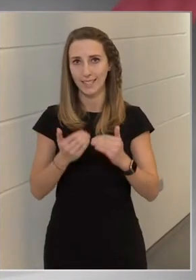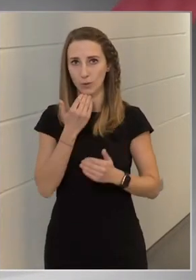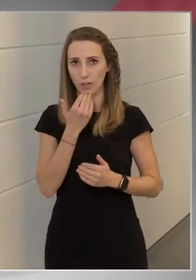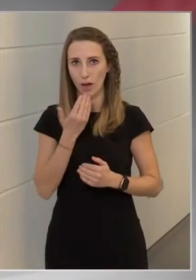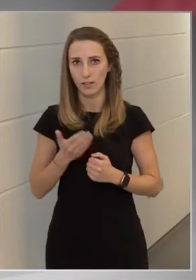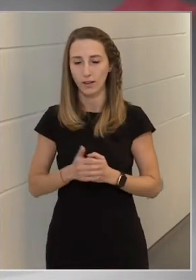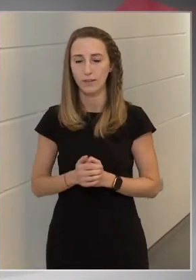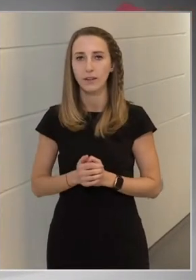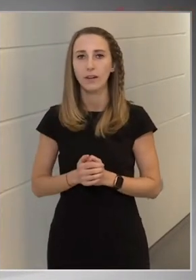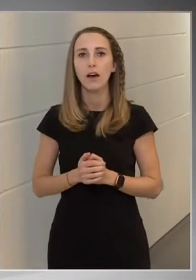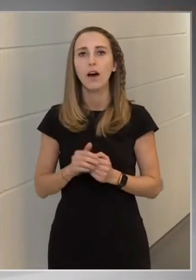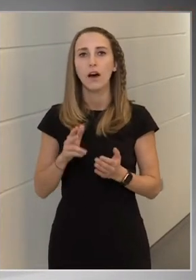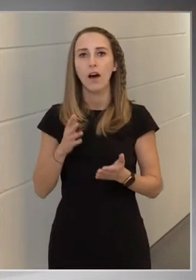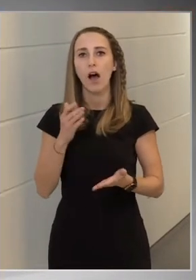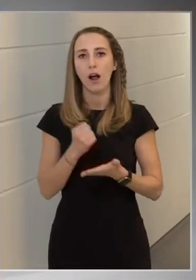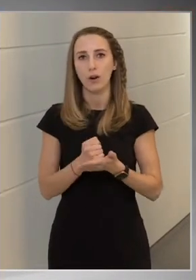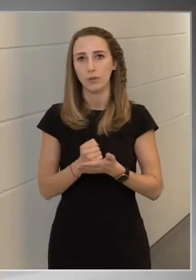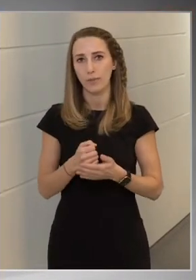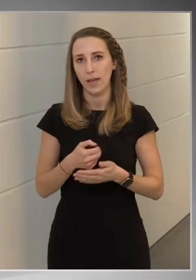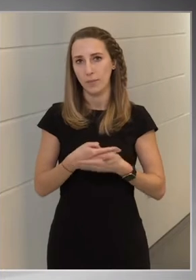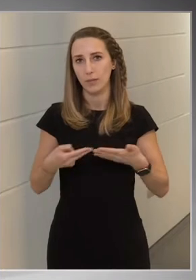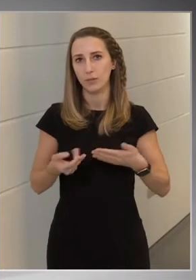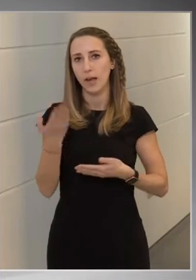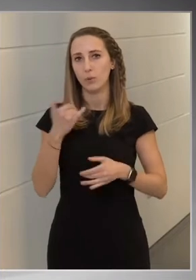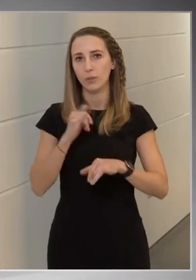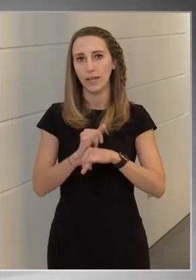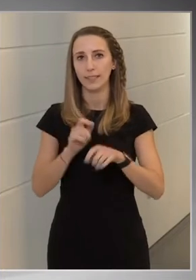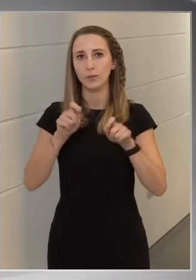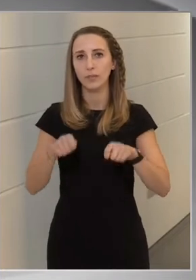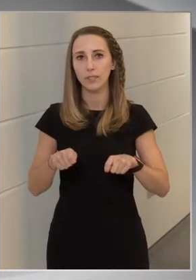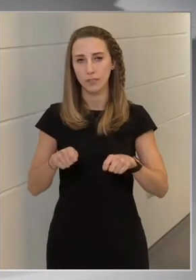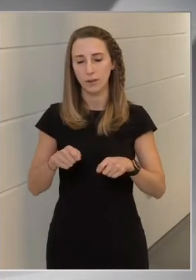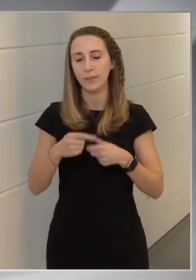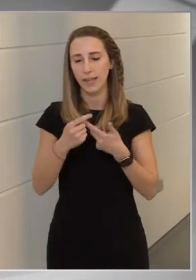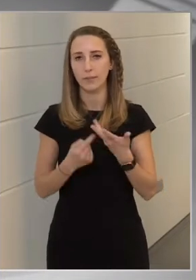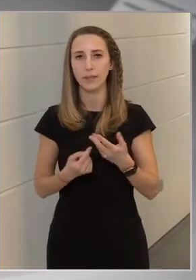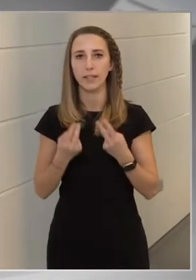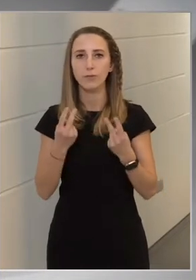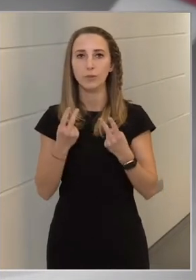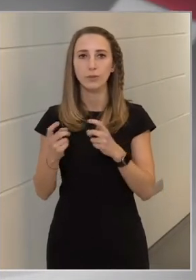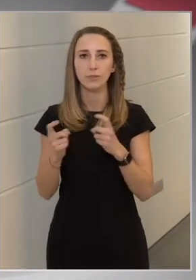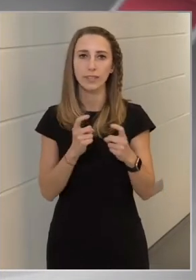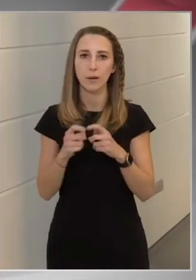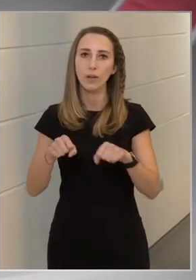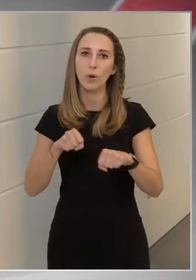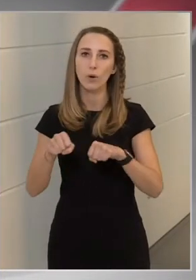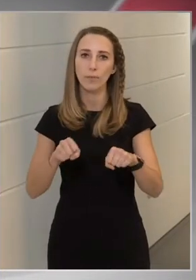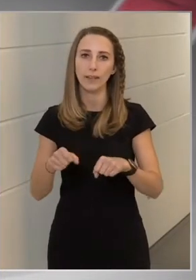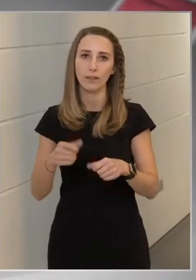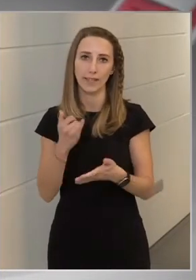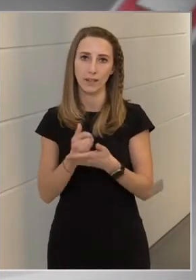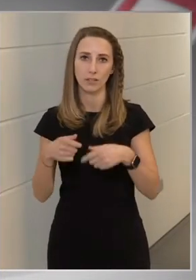Az alkotmánybíróság múltheti döntése, ami egyébként egy fontos vitában a kormánynak adott igazat